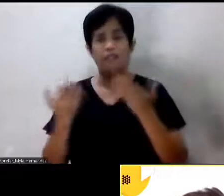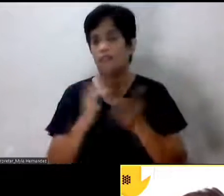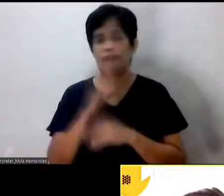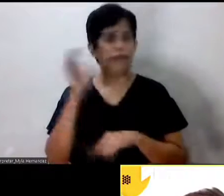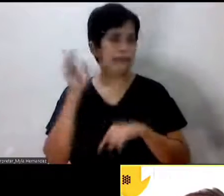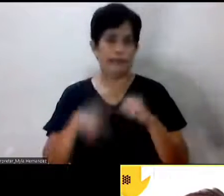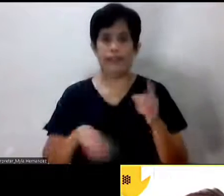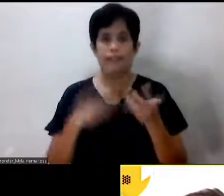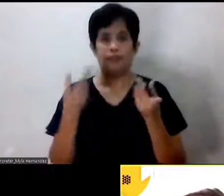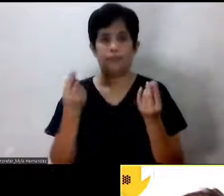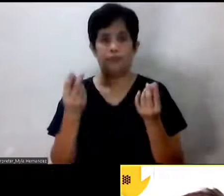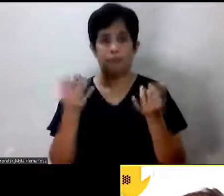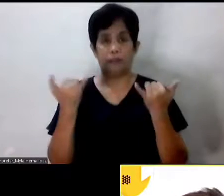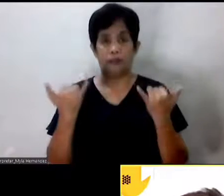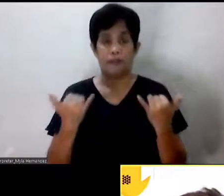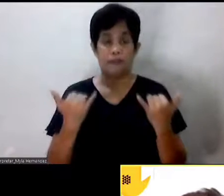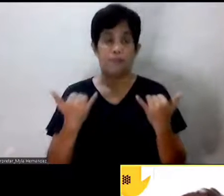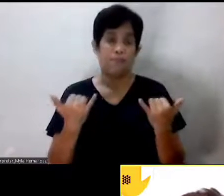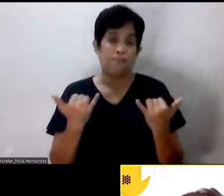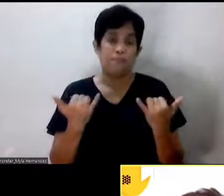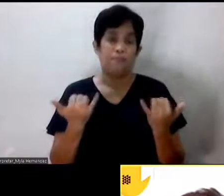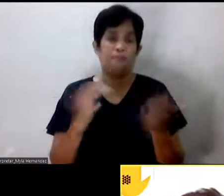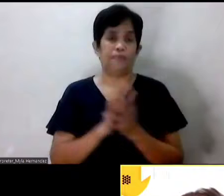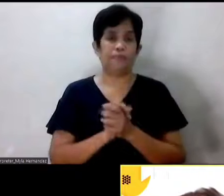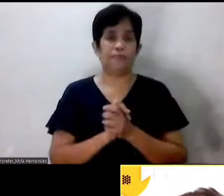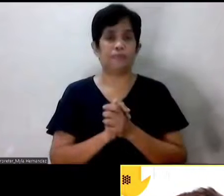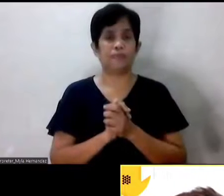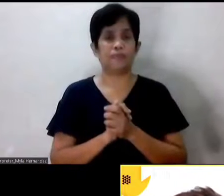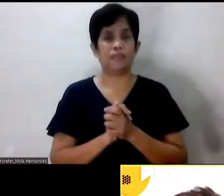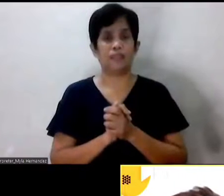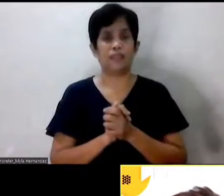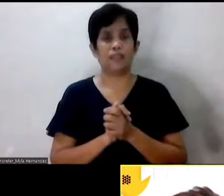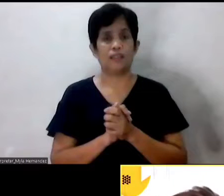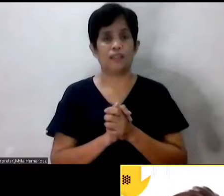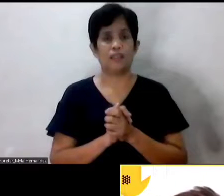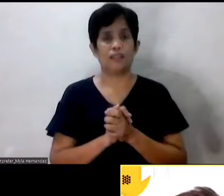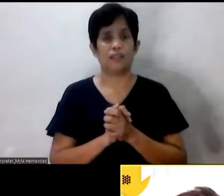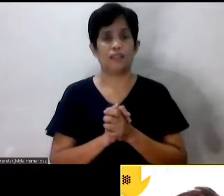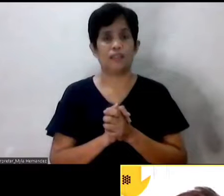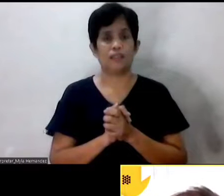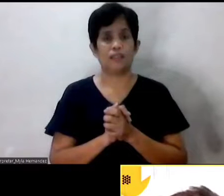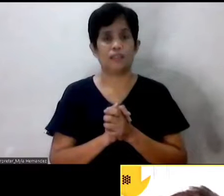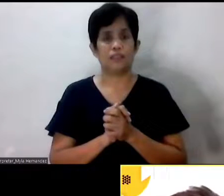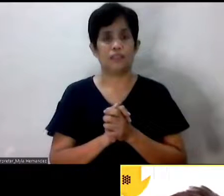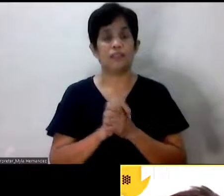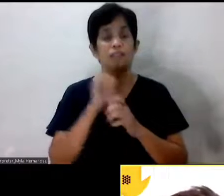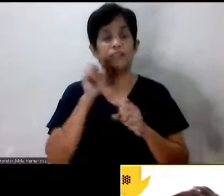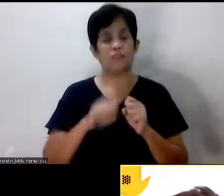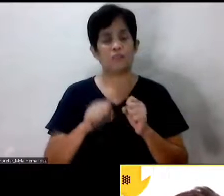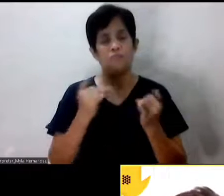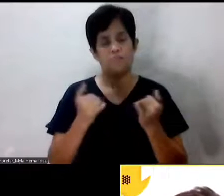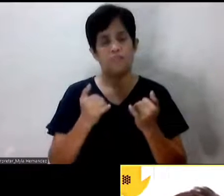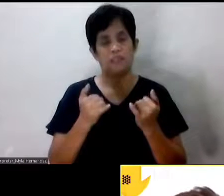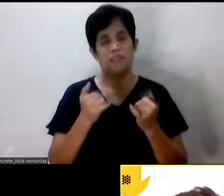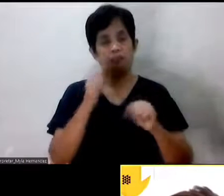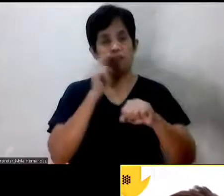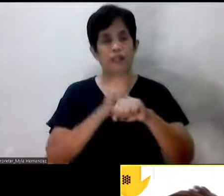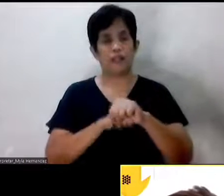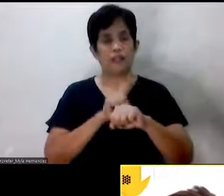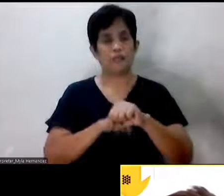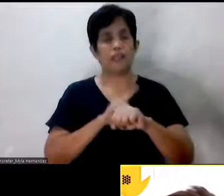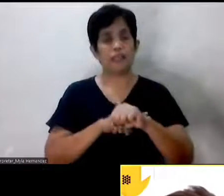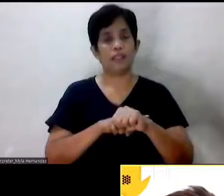magagawa this year. Okay? Hindi natin magagawa this year. So, sa tingin ko, napapanahon. Okay?